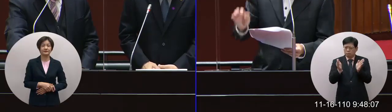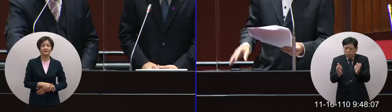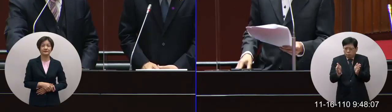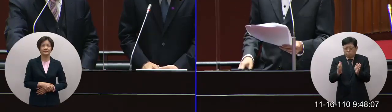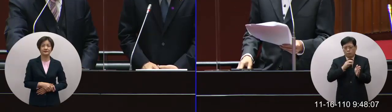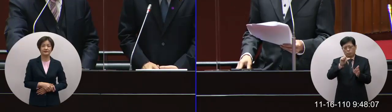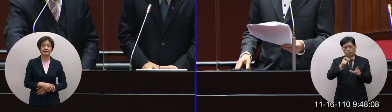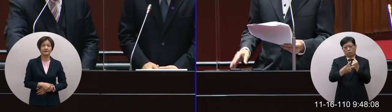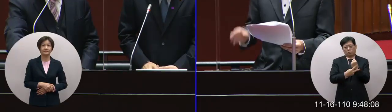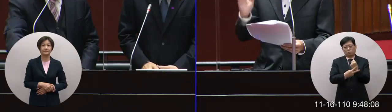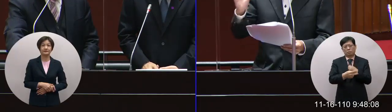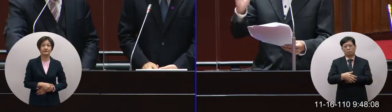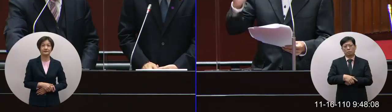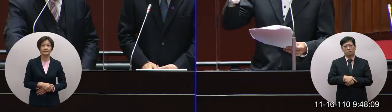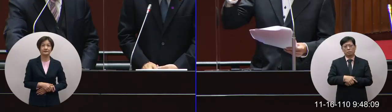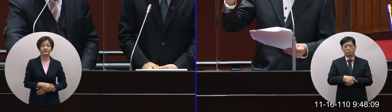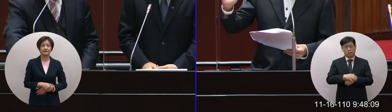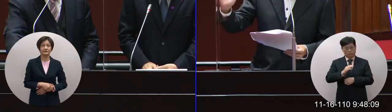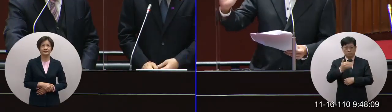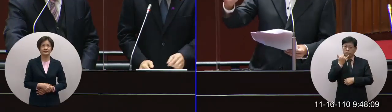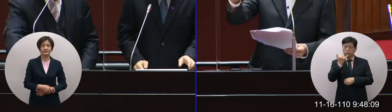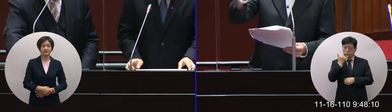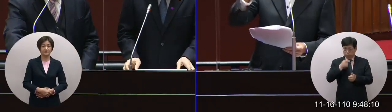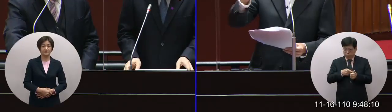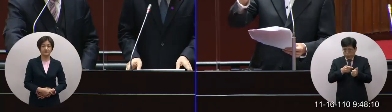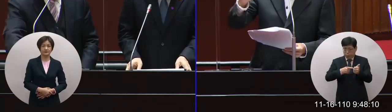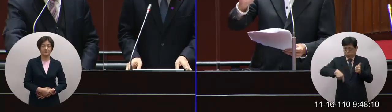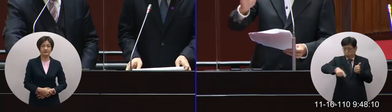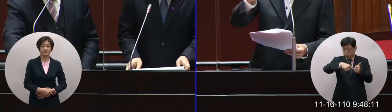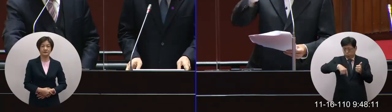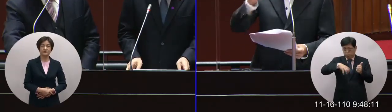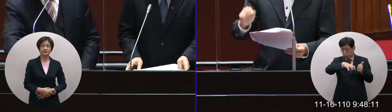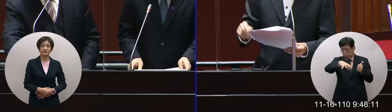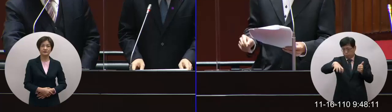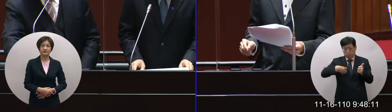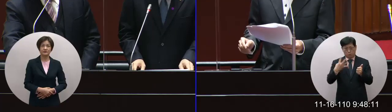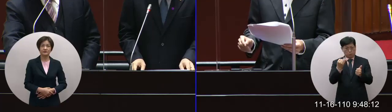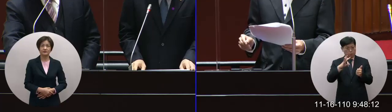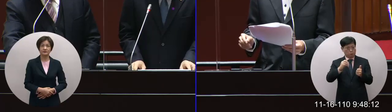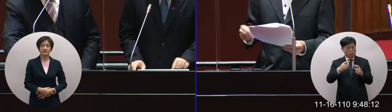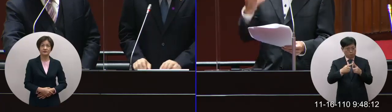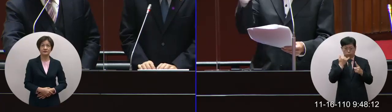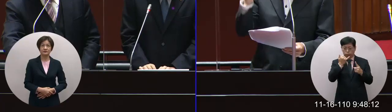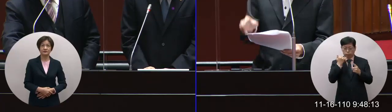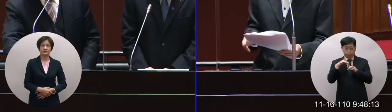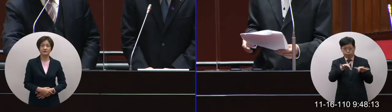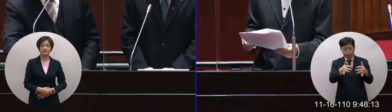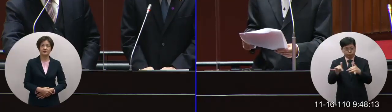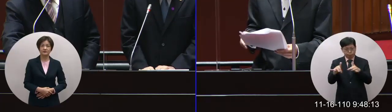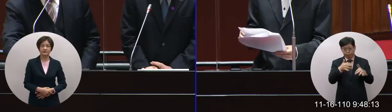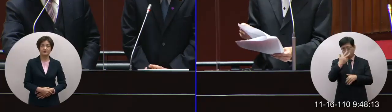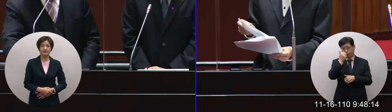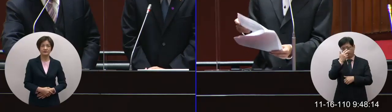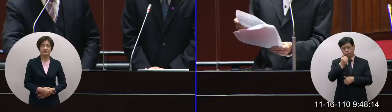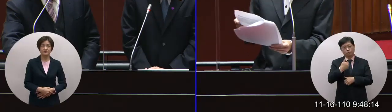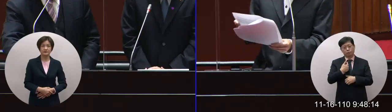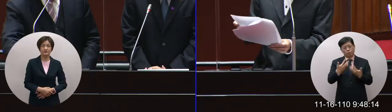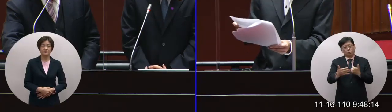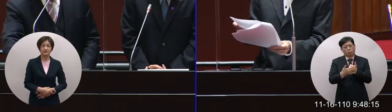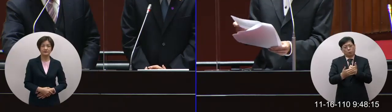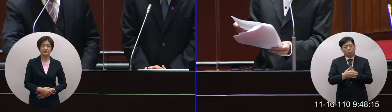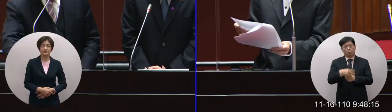5公里而已但是可以帶動整個區域啊大概好幾萬人的進出這個也請多幫忙啊